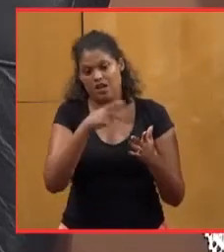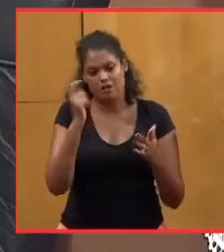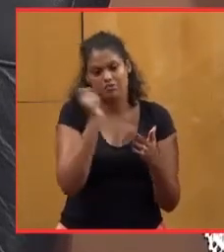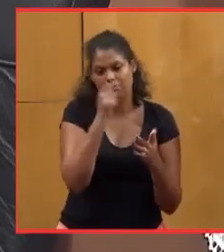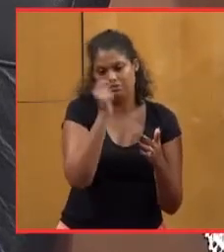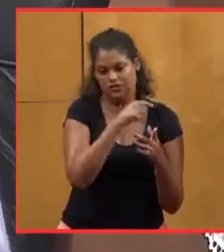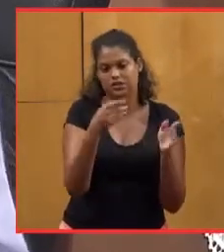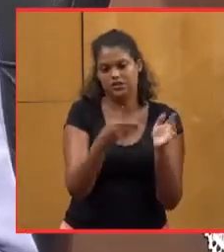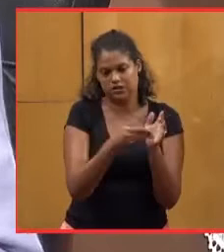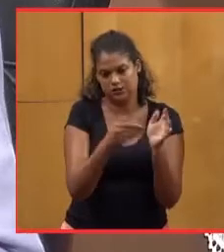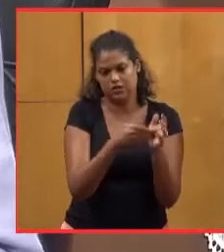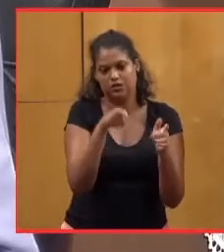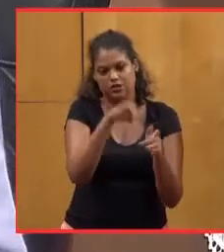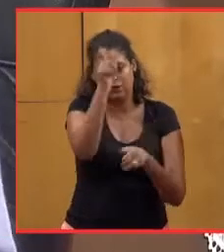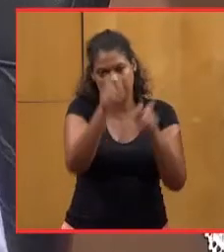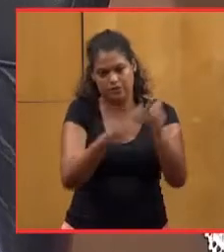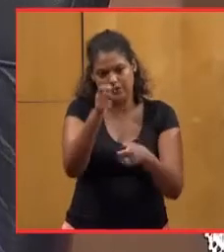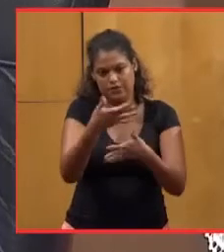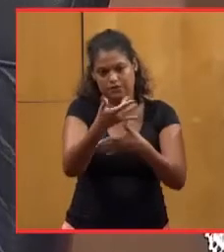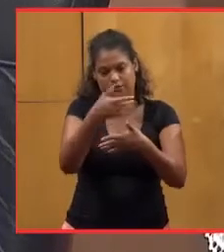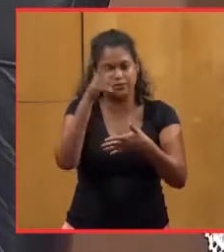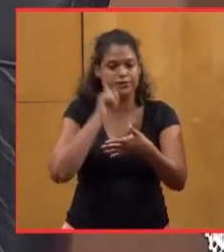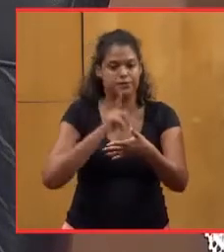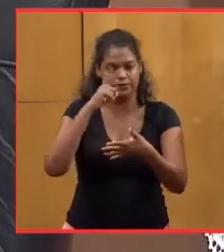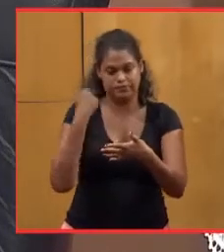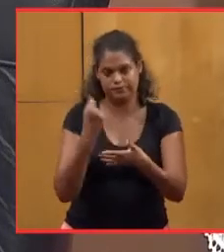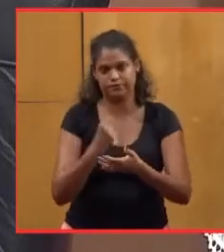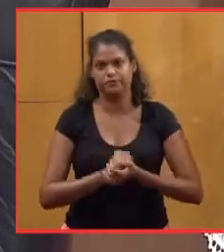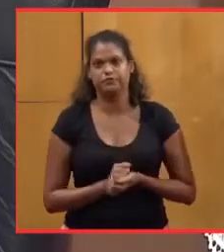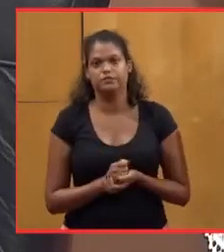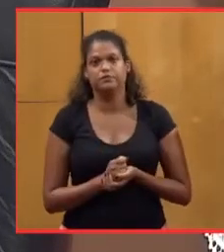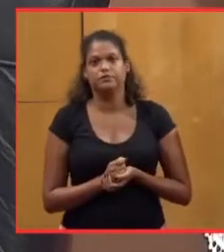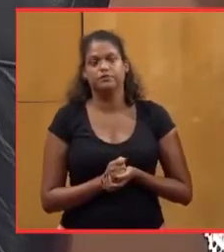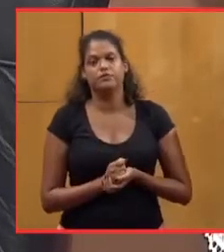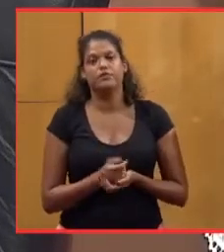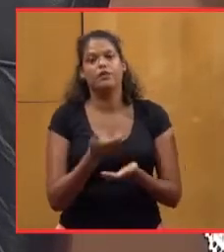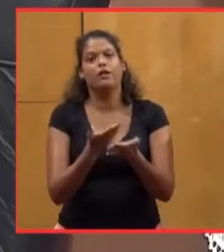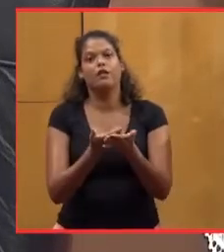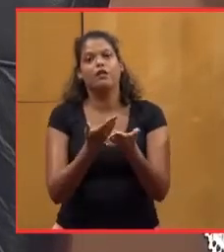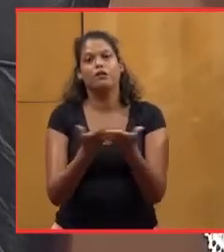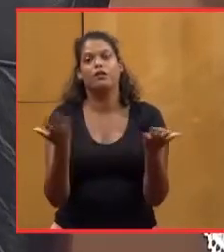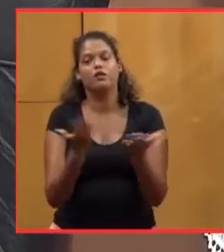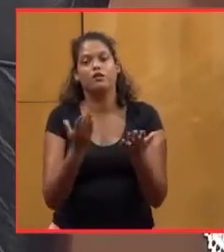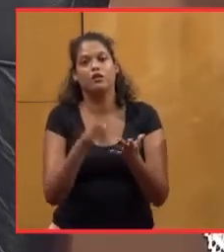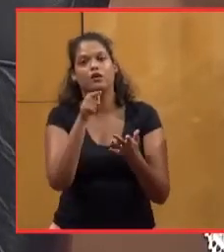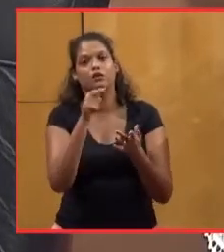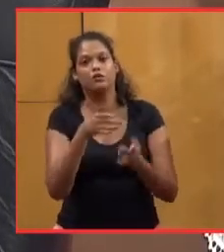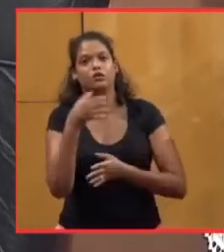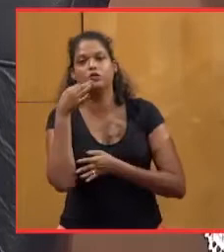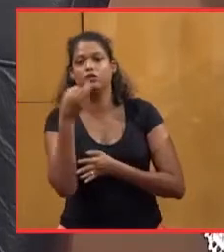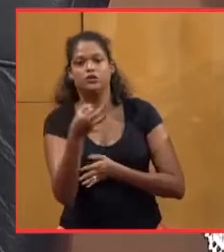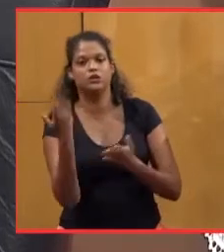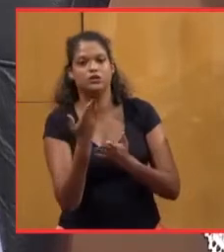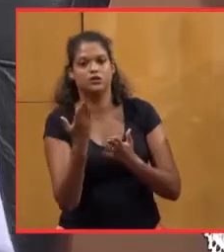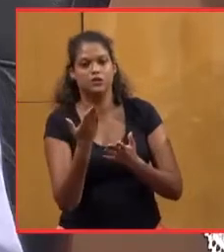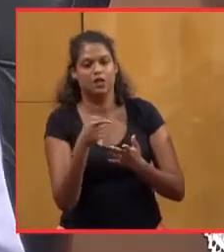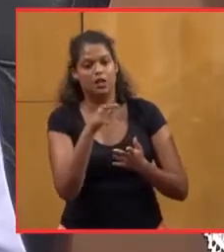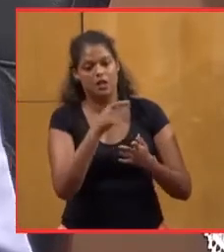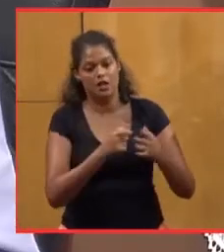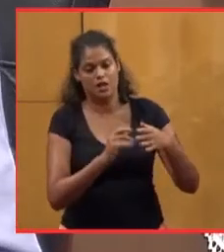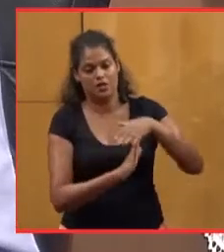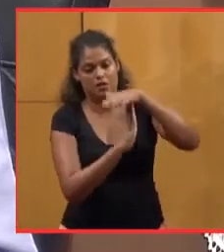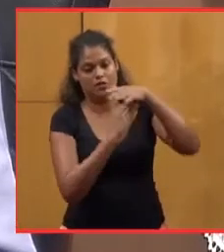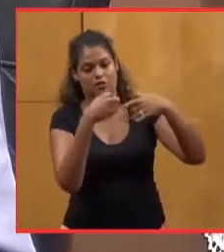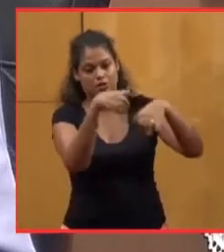mentir encore aux martiniquaises et aux martiniquaises. En effet, vous annoncez votre propre compte administratif